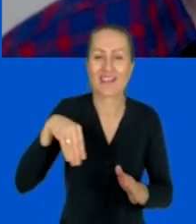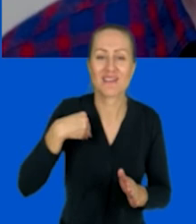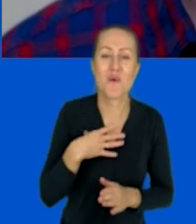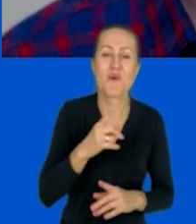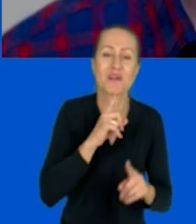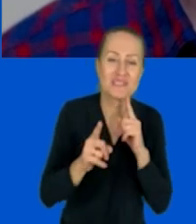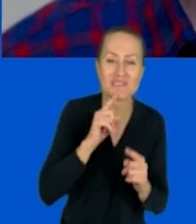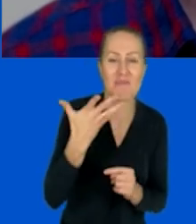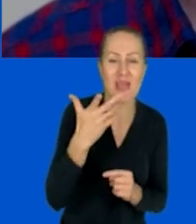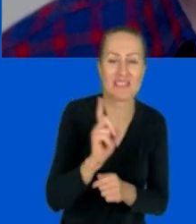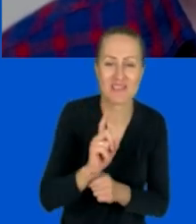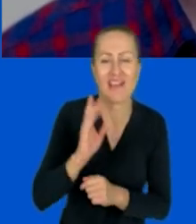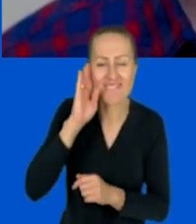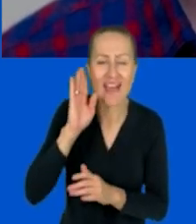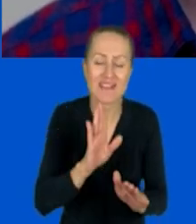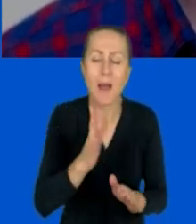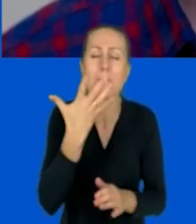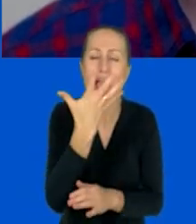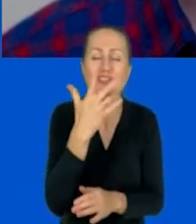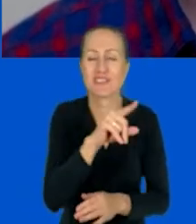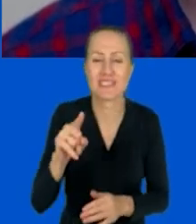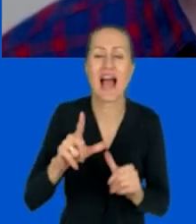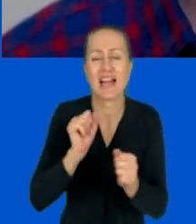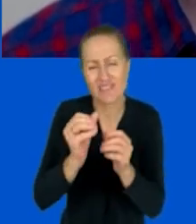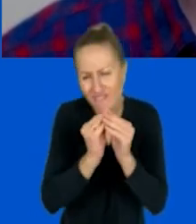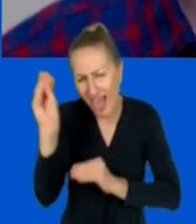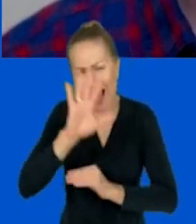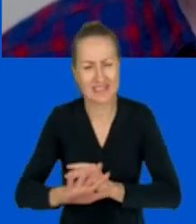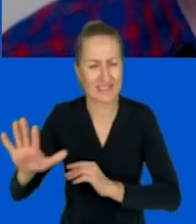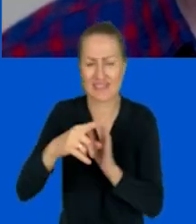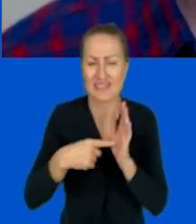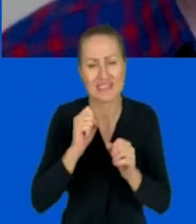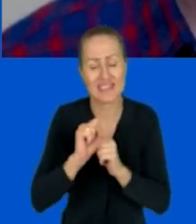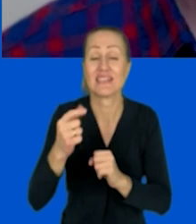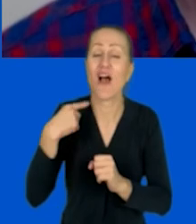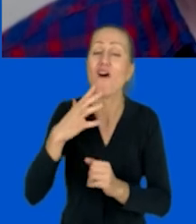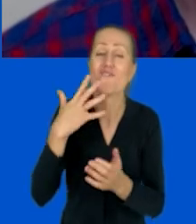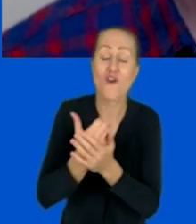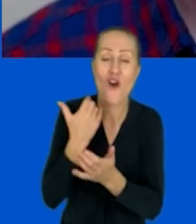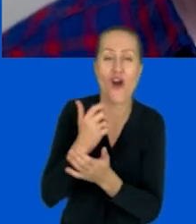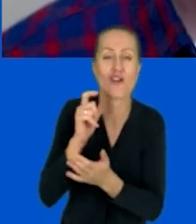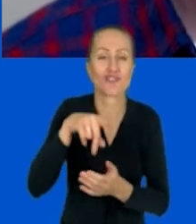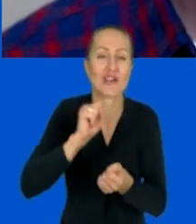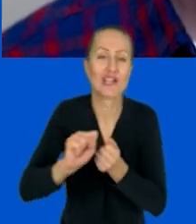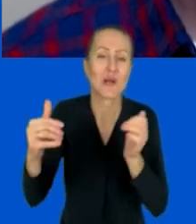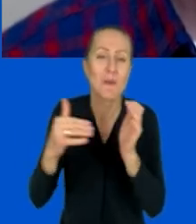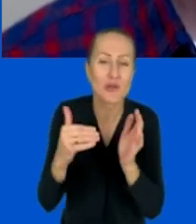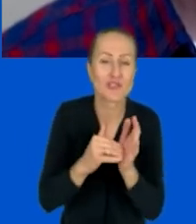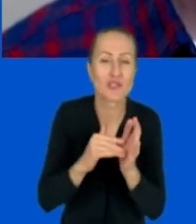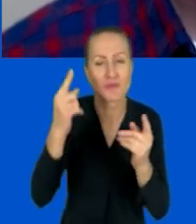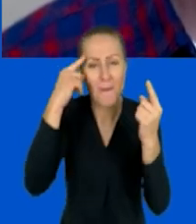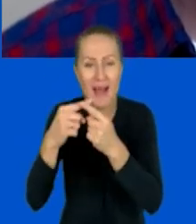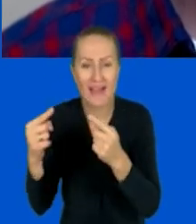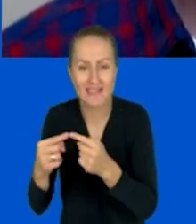pięć. Nie, oczywiście jest więcej takich narzędzi, które generalnie stosuję wtedy, kiedy jest taka potrzeba i się sprawdzą. To znaczy,